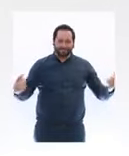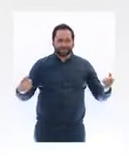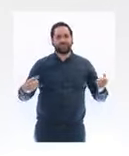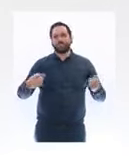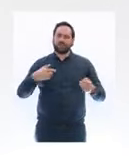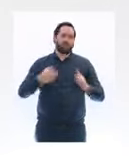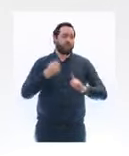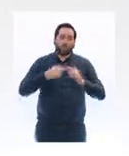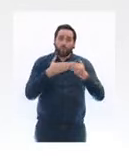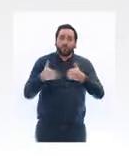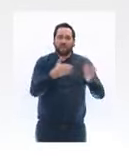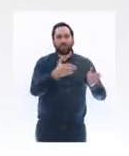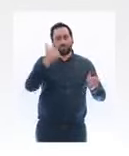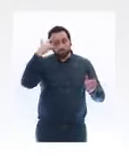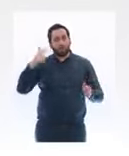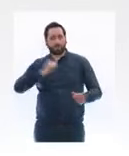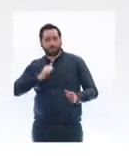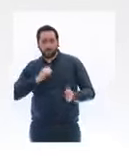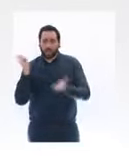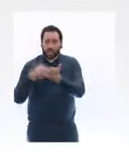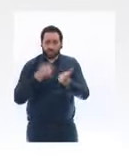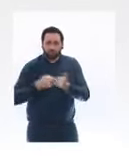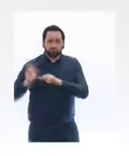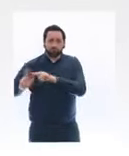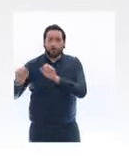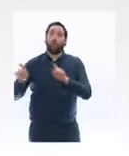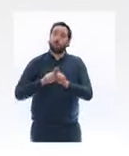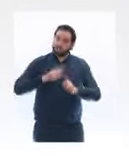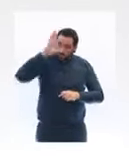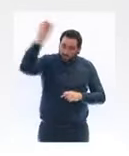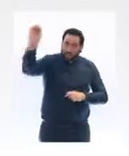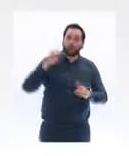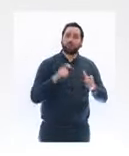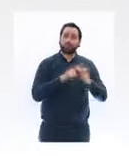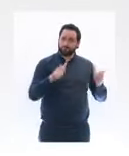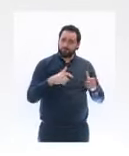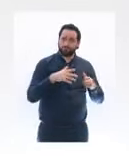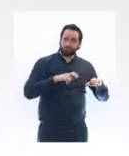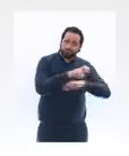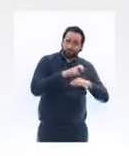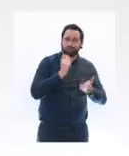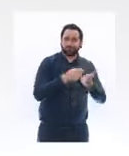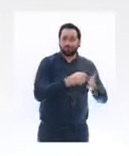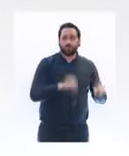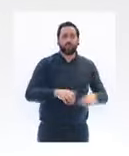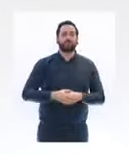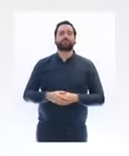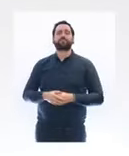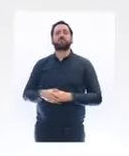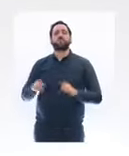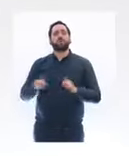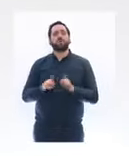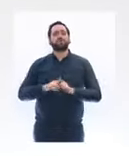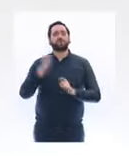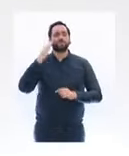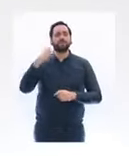'insiste sur la nécessité que dans les mairies, des guichets restent ouverts pour recueillir et accorder les demandes de permis de